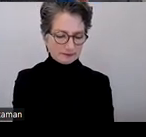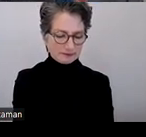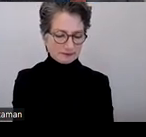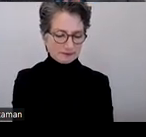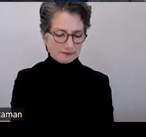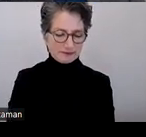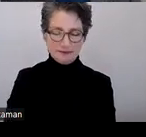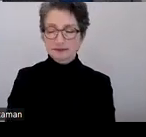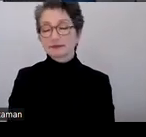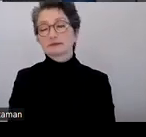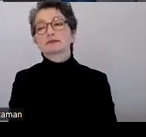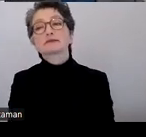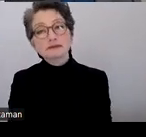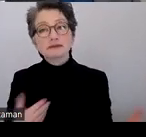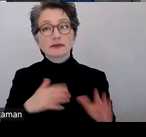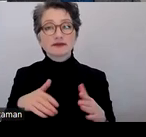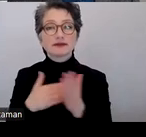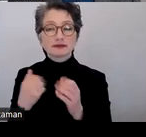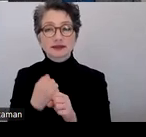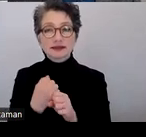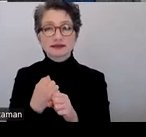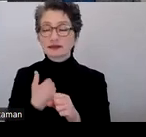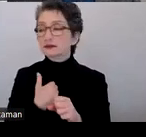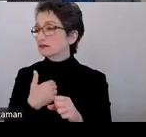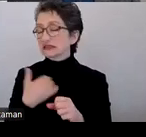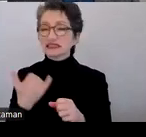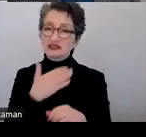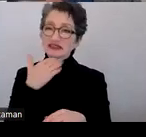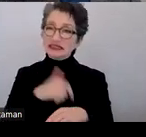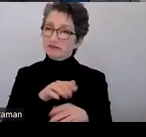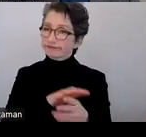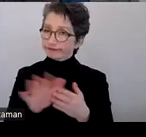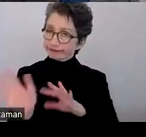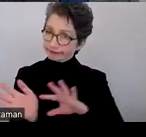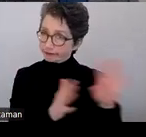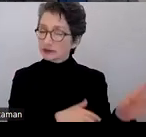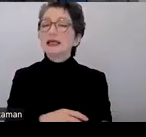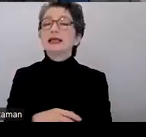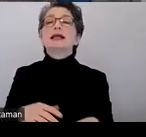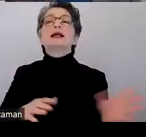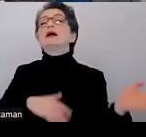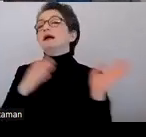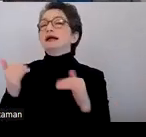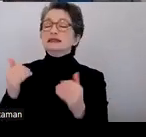So, ich glaube, ich muss weitermachen. Wir haben da schon ziemlich viel Zeit jetzt hier verbraucht. Jetzt noch ein paar Worte zu Alternativtexte.